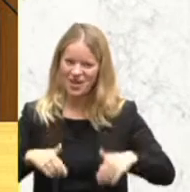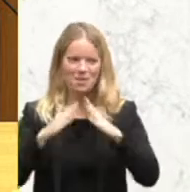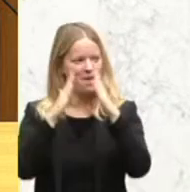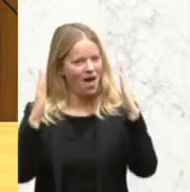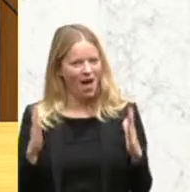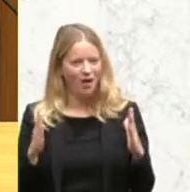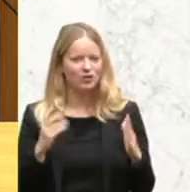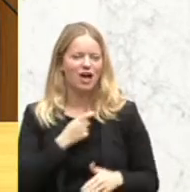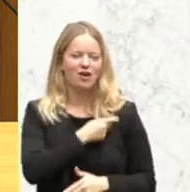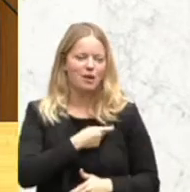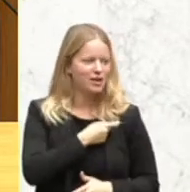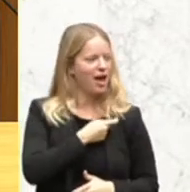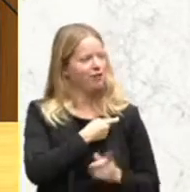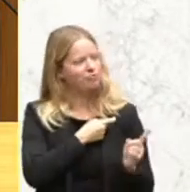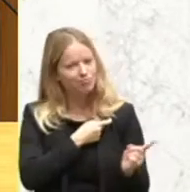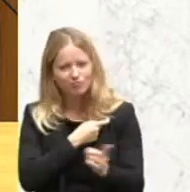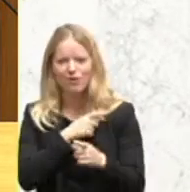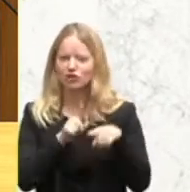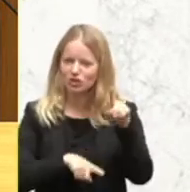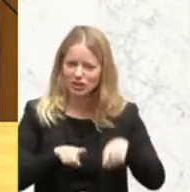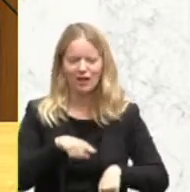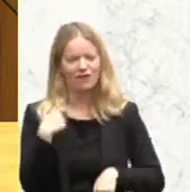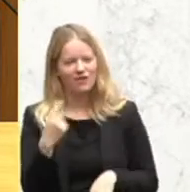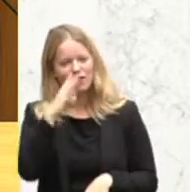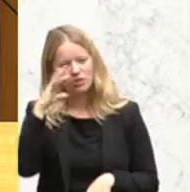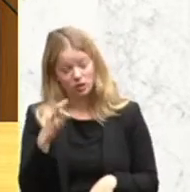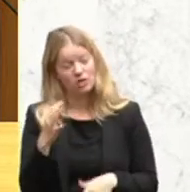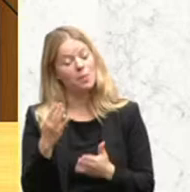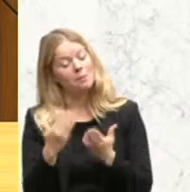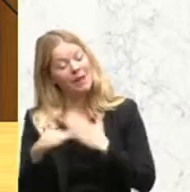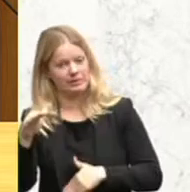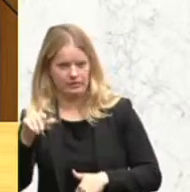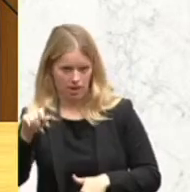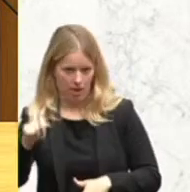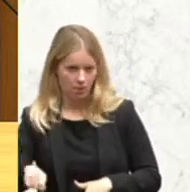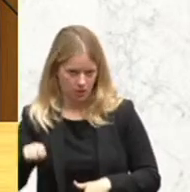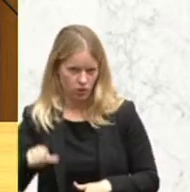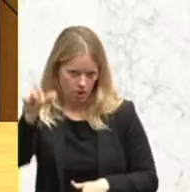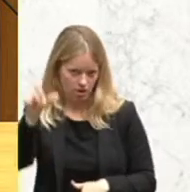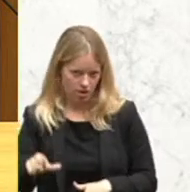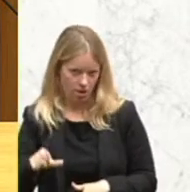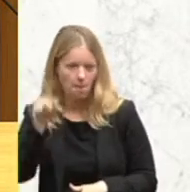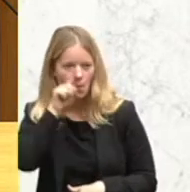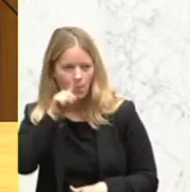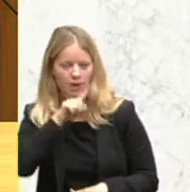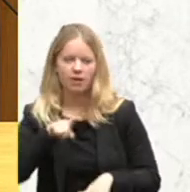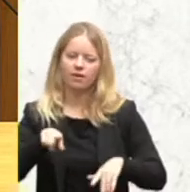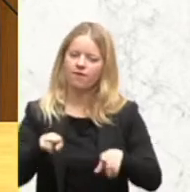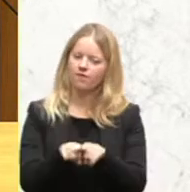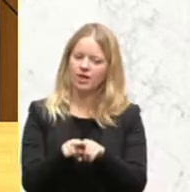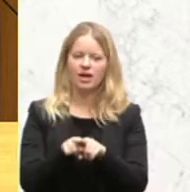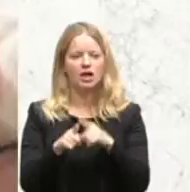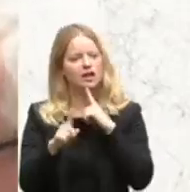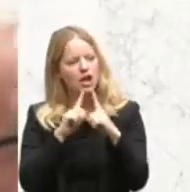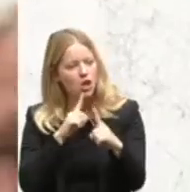Fraktionsgrenzen hinweg versucht haben, die meisten Abgeordneten versucht haben, in einen konstruktiven Dialog einzutreten.